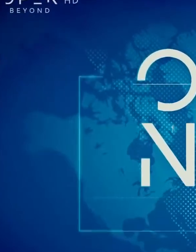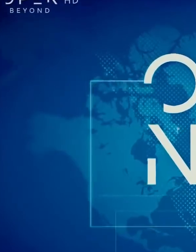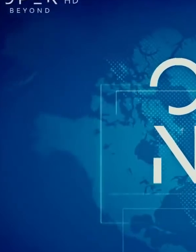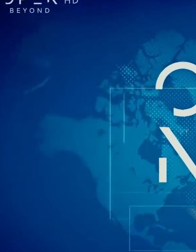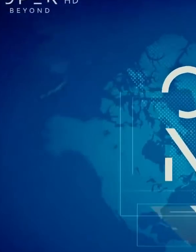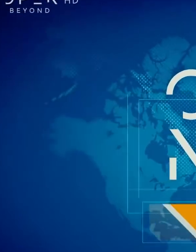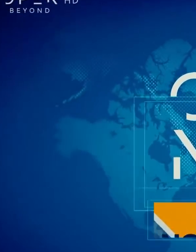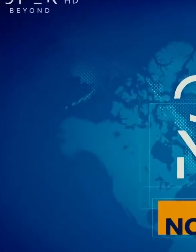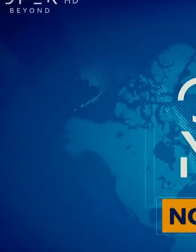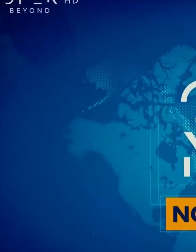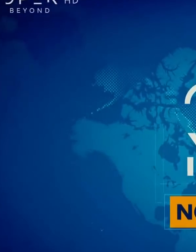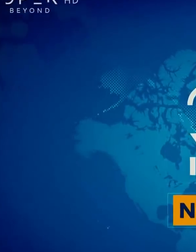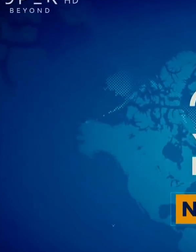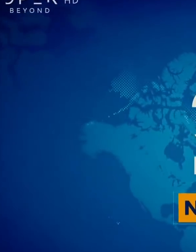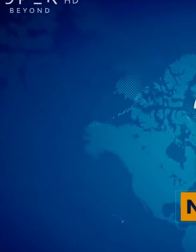Υπότιτλοι